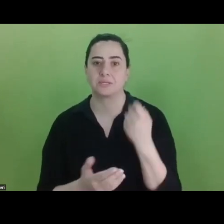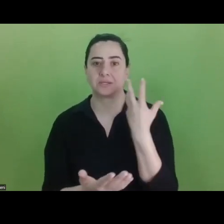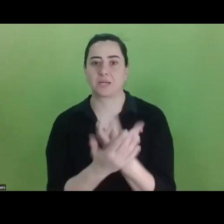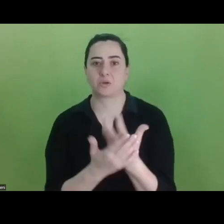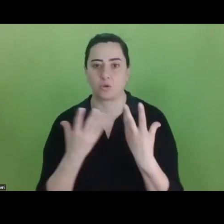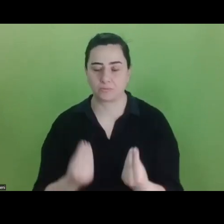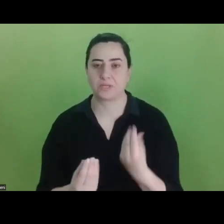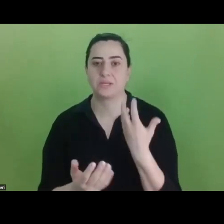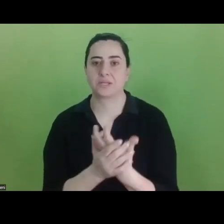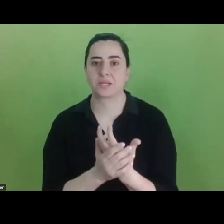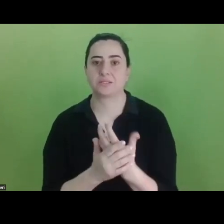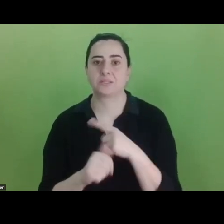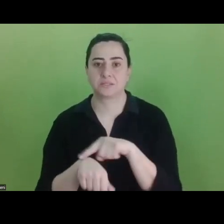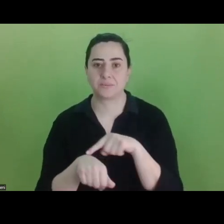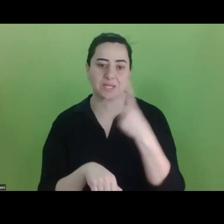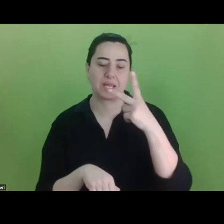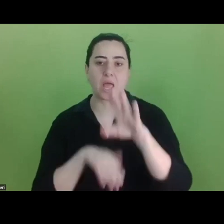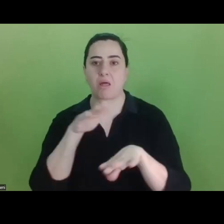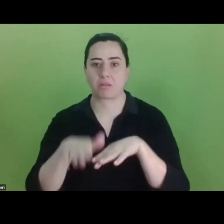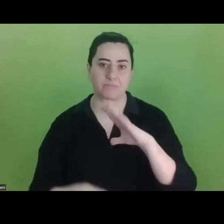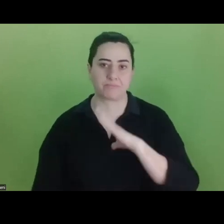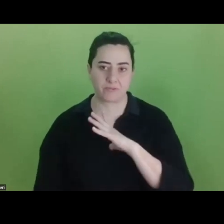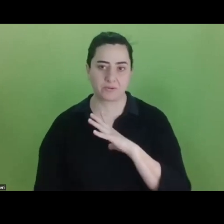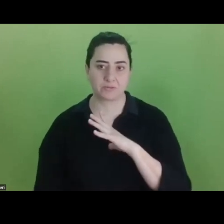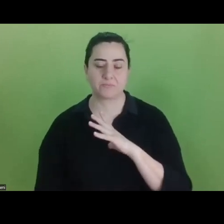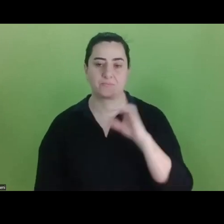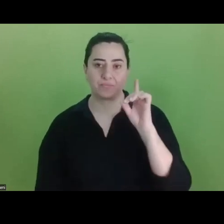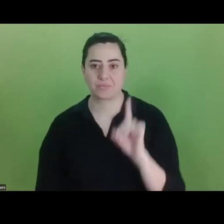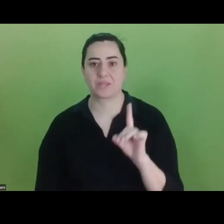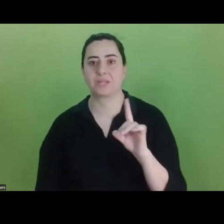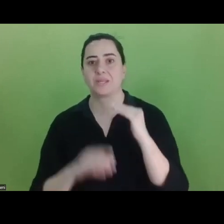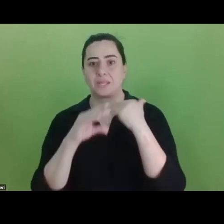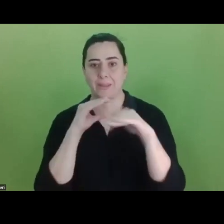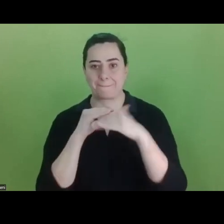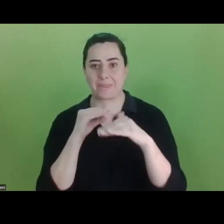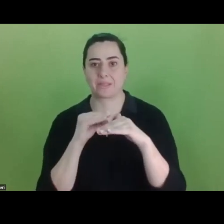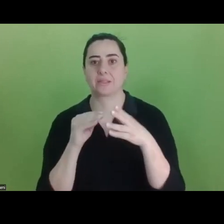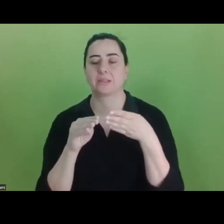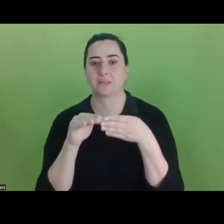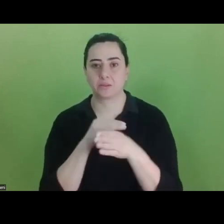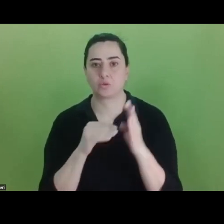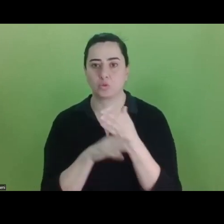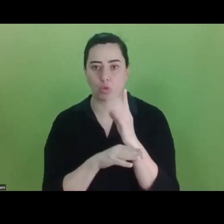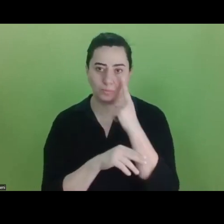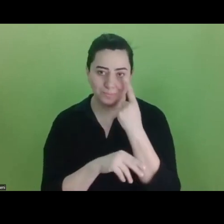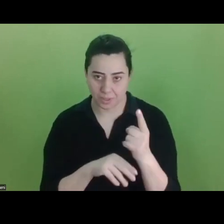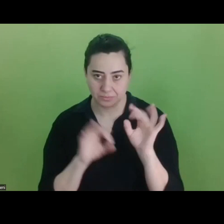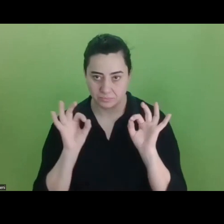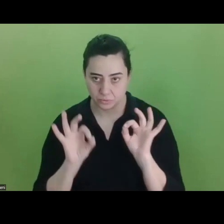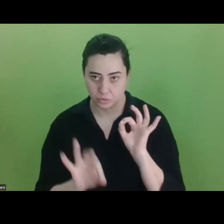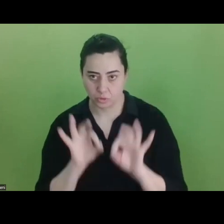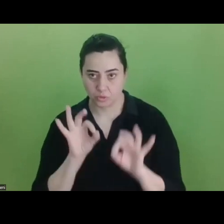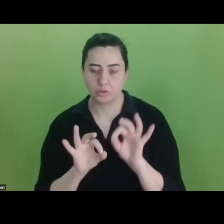aşaması iki aşamadadır kayıt kısmında. Öncelikle bir e-mail doğrulama sistemi gerçekleştiriyoruz. Çok temel